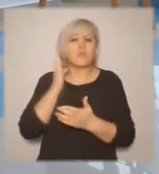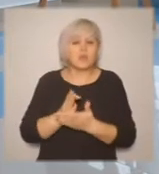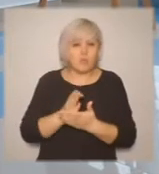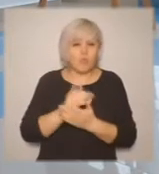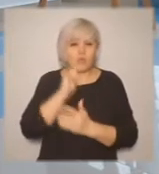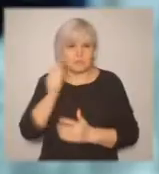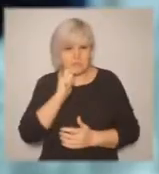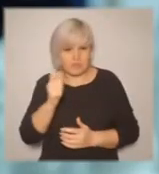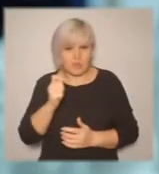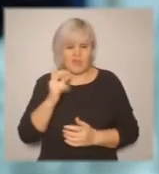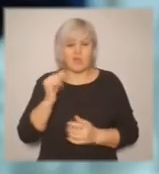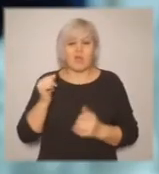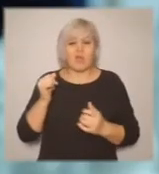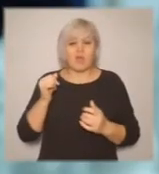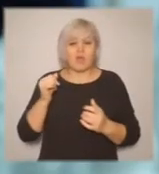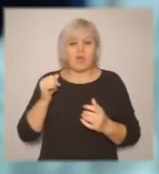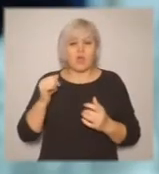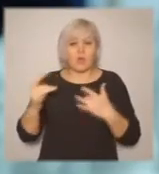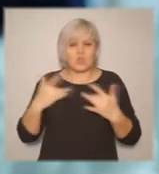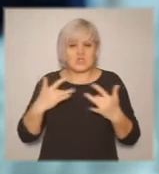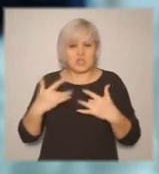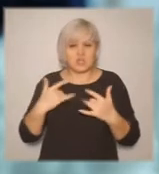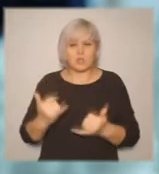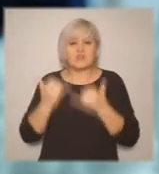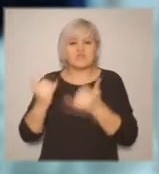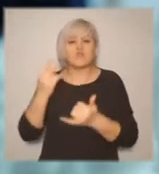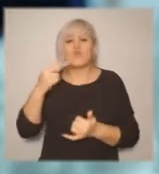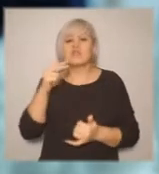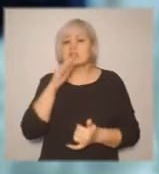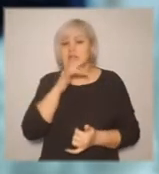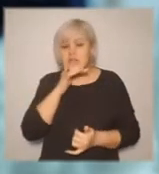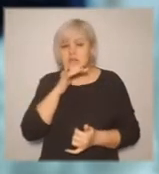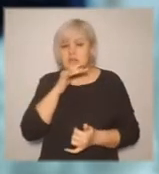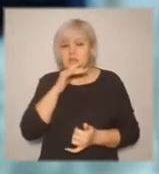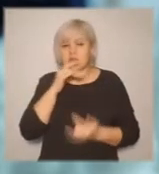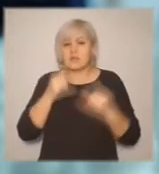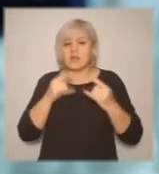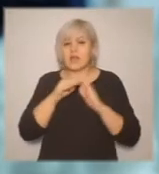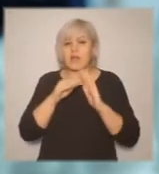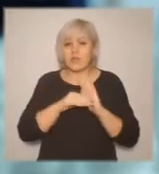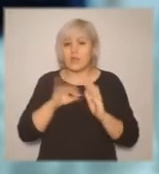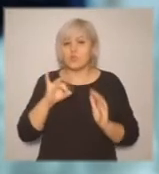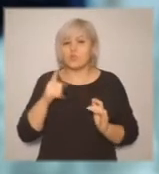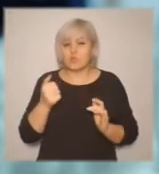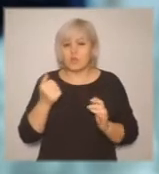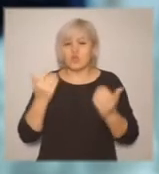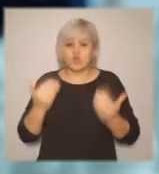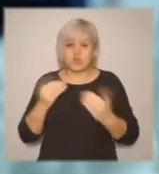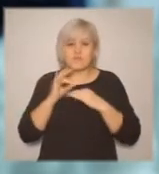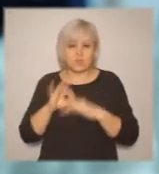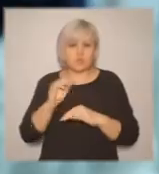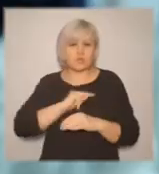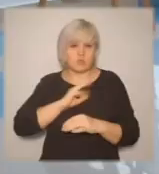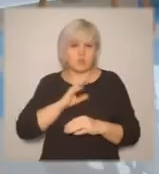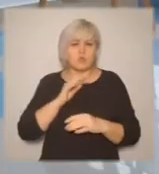концерте, посвященном 20-летию телеканала «Югра». И сейчас ведется работа над многосерийным документальным